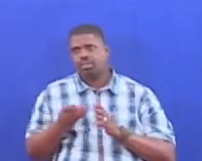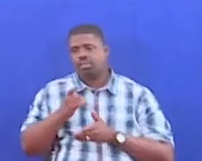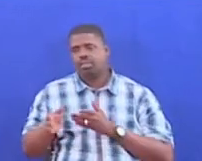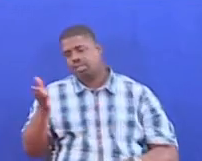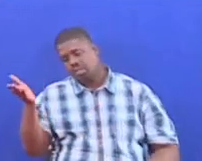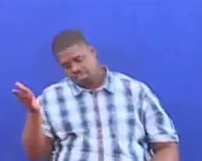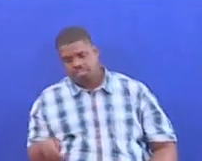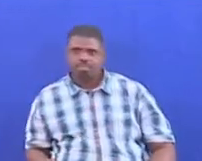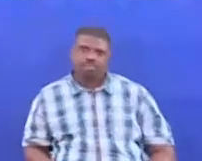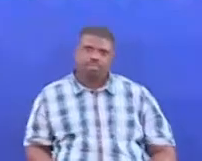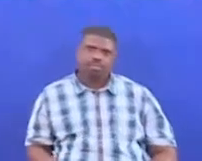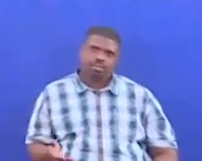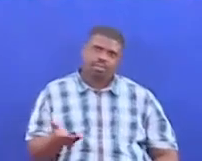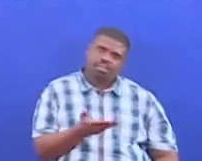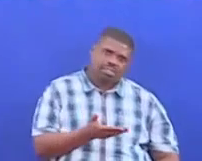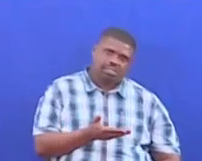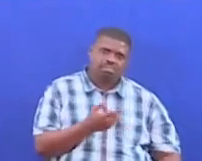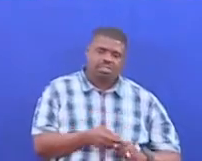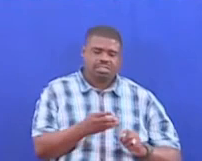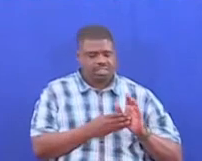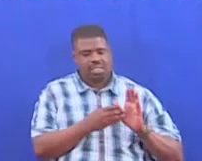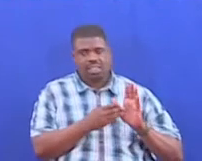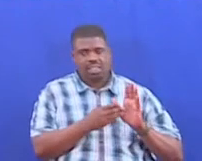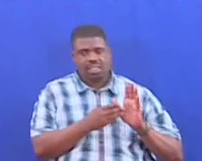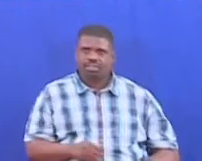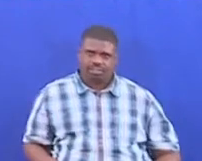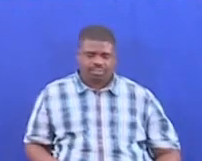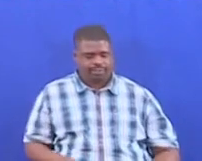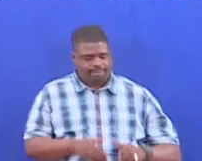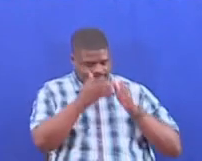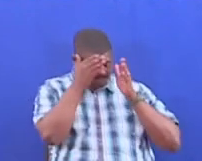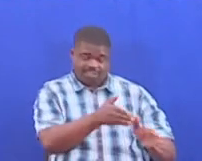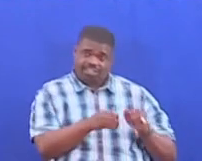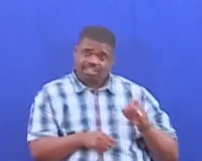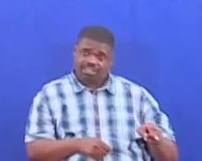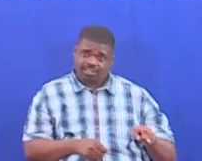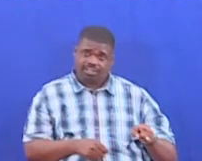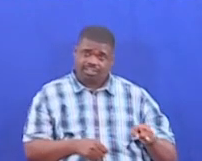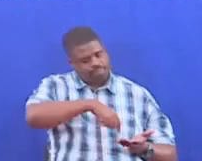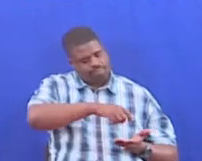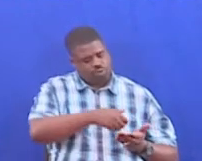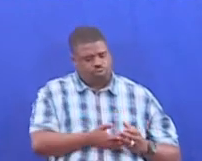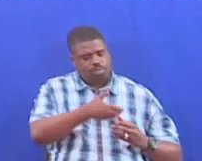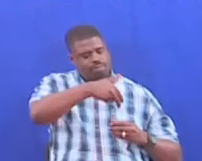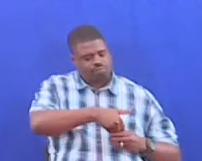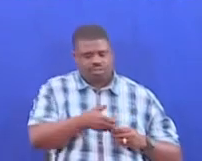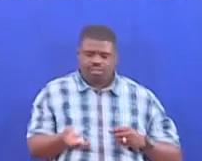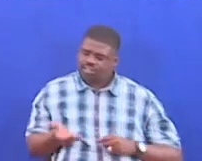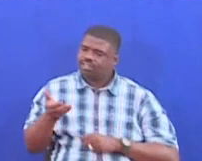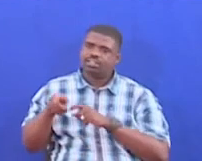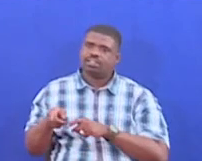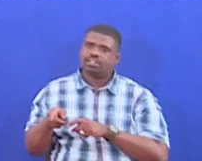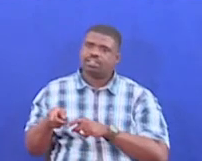Na zilakaibia zingine zilakaibika sumia tisa semanini Na imekoncentrate Hata hii ya vituo vya mafuta against Imekoncentrate tu pwane